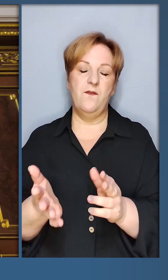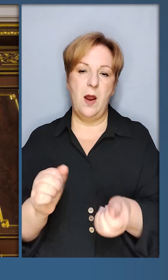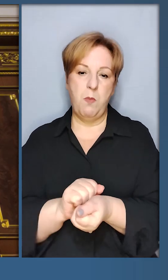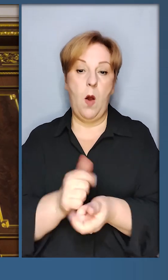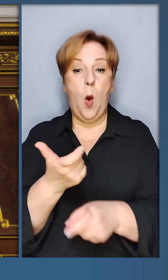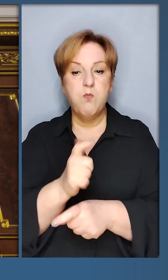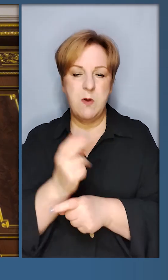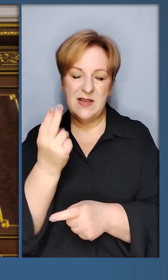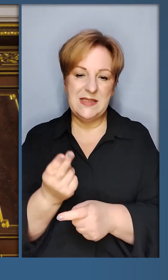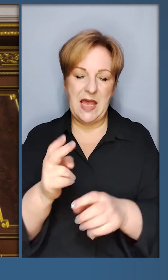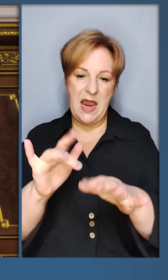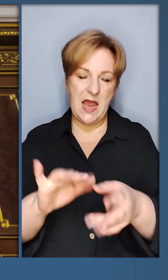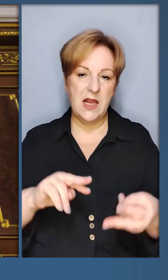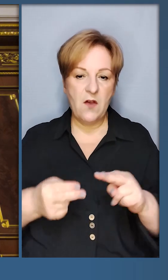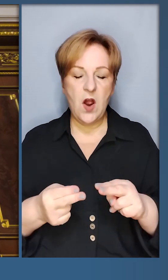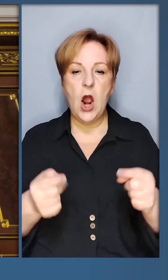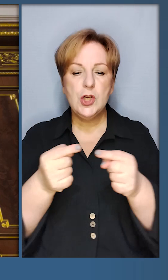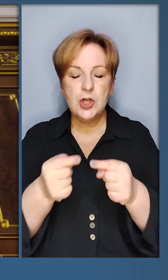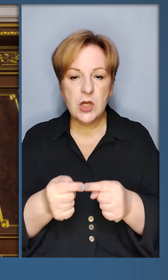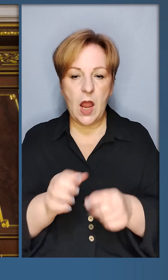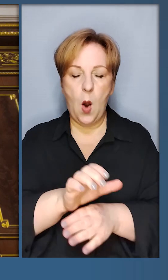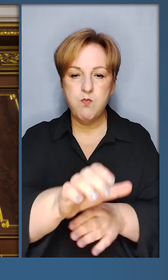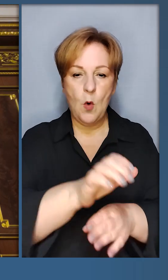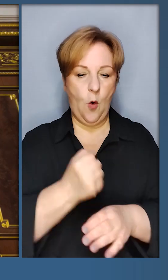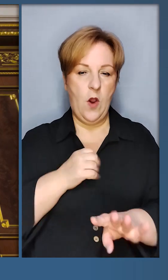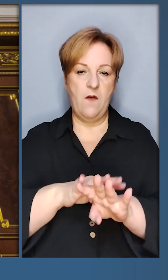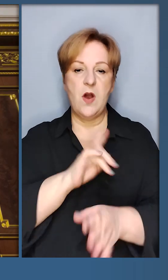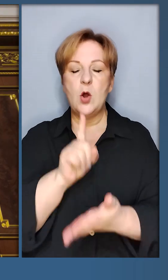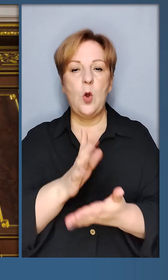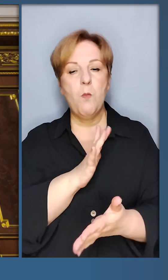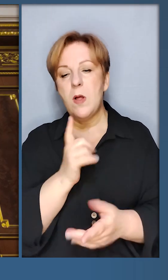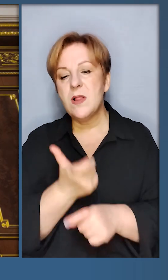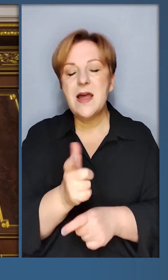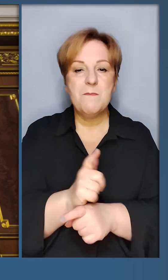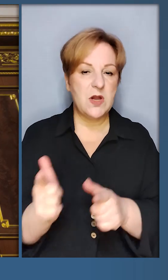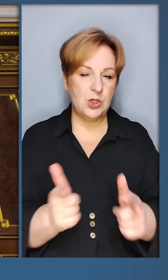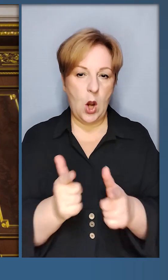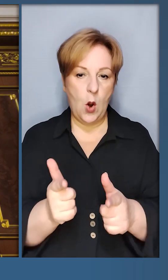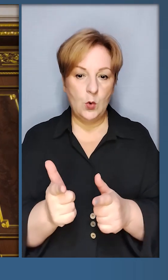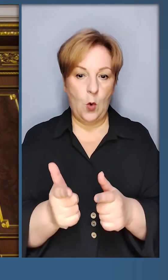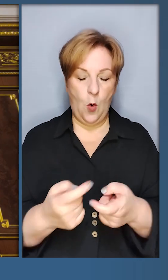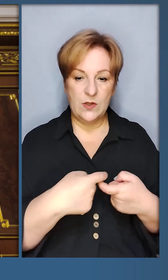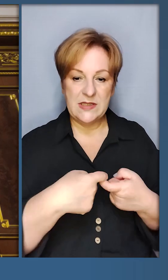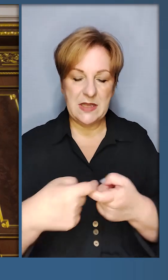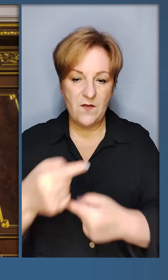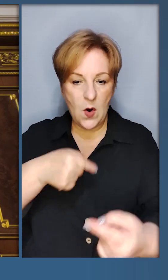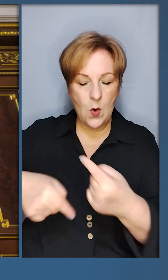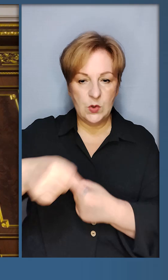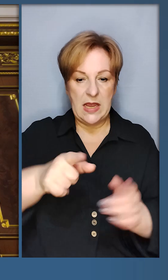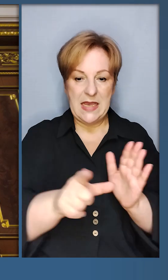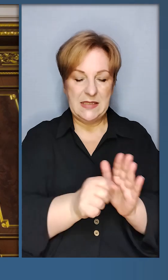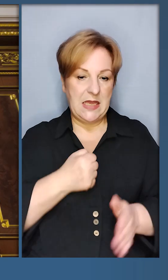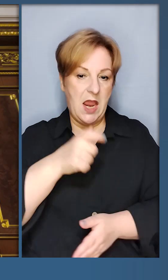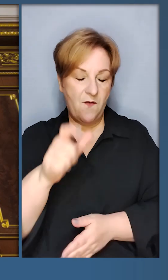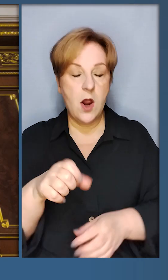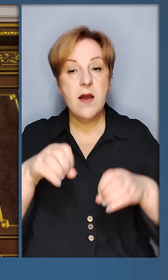цифровізації та чіткості в постачання у війська. Має бути більшого готовності і для зворотнього зв'язку